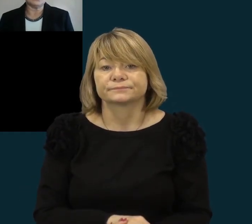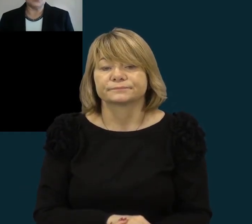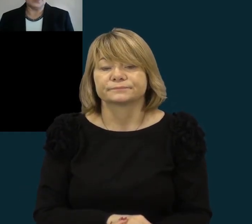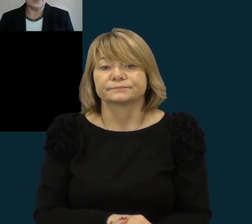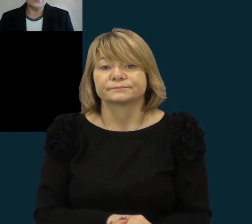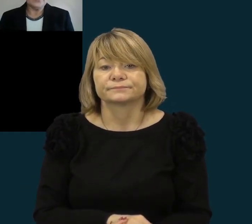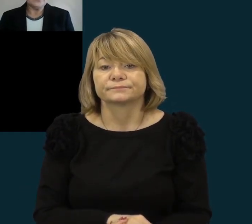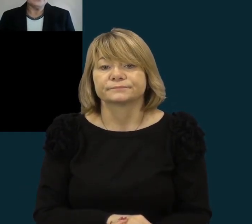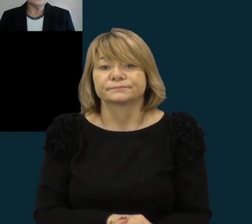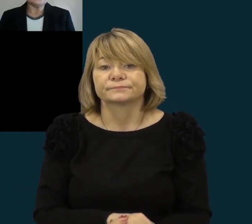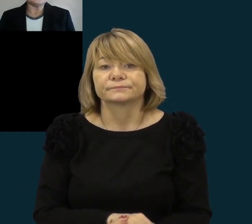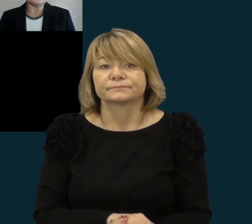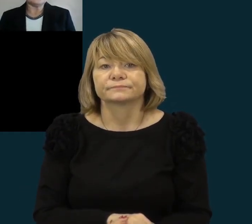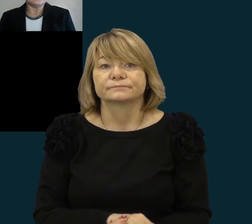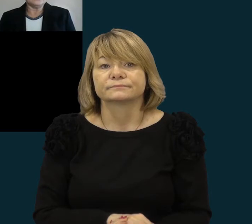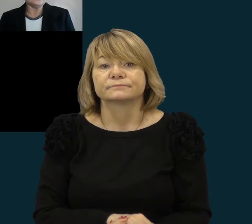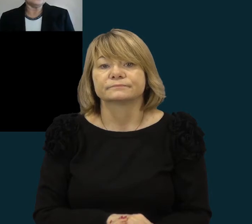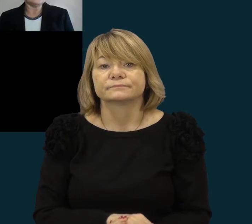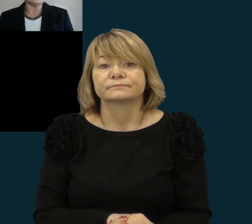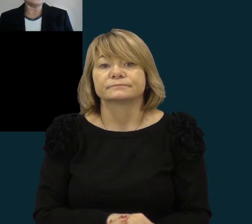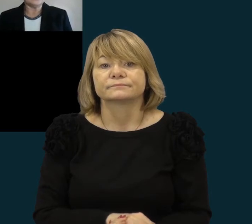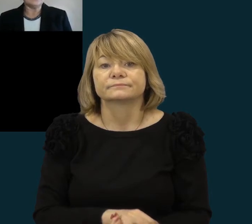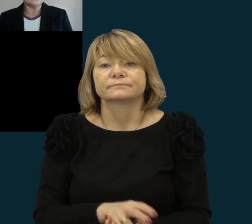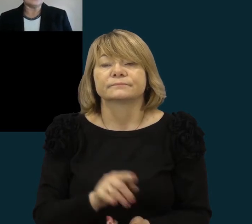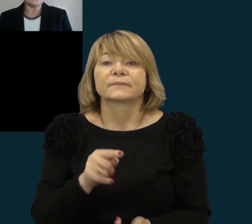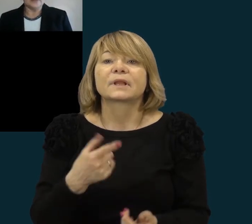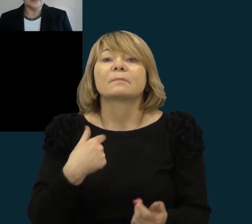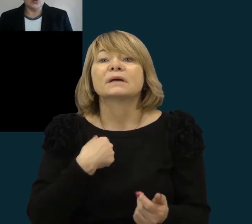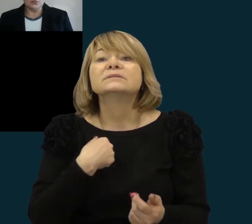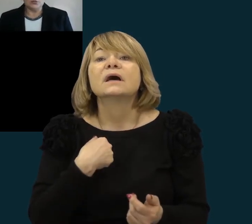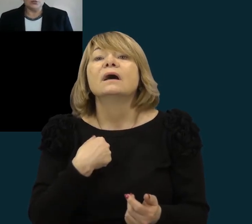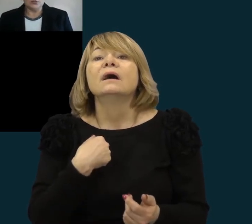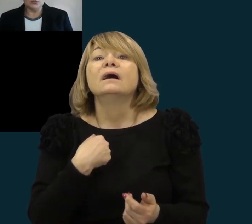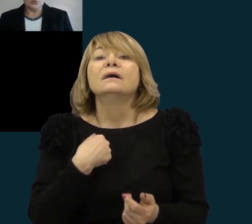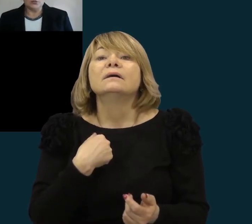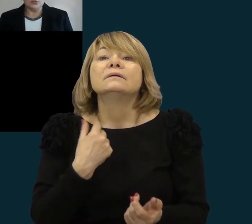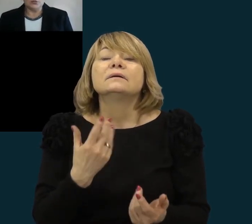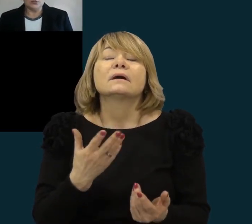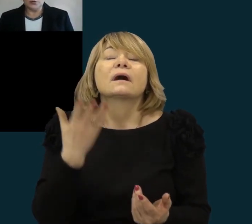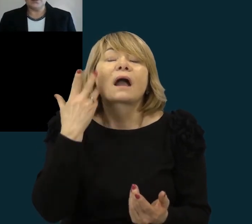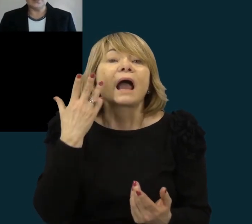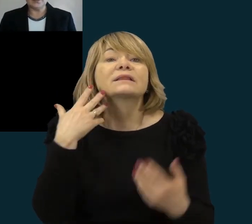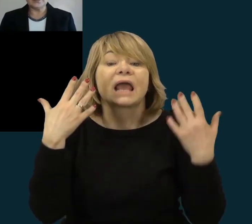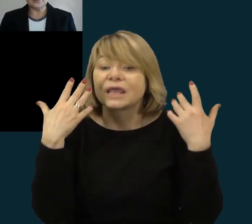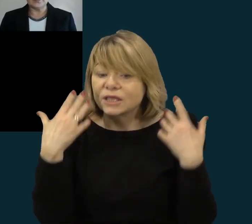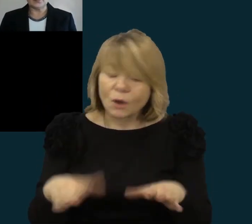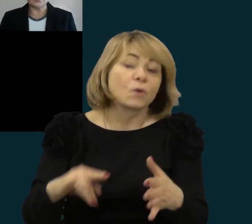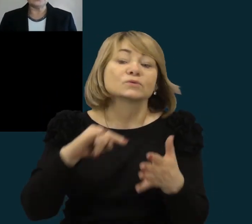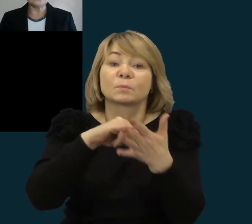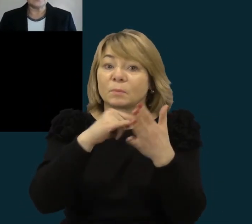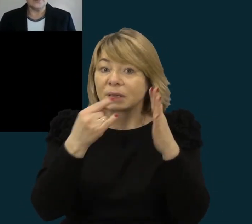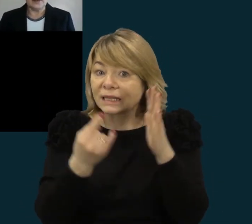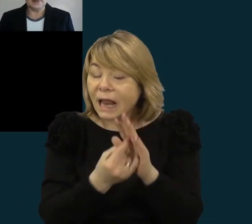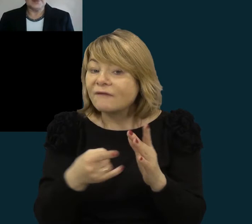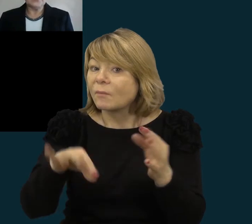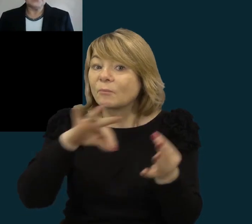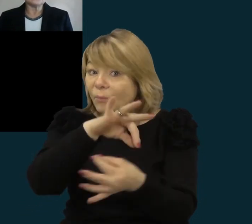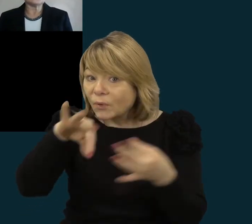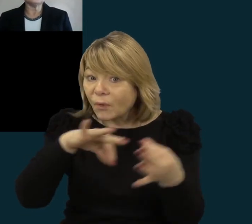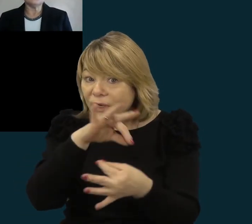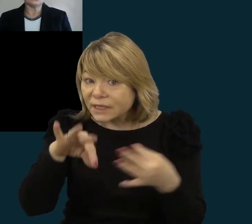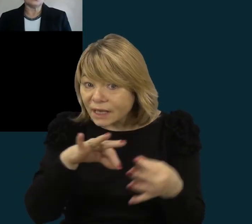aplinkoje. Tai tada mes, kada jau suplanavom daryti tą projektinę veiklą